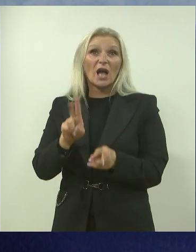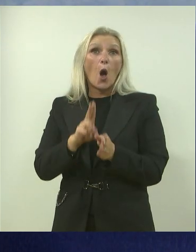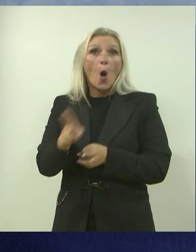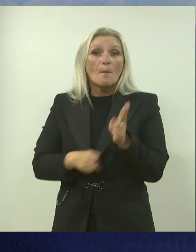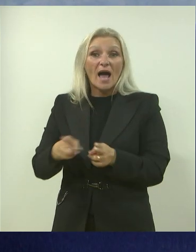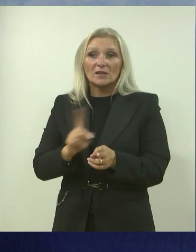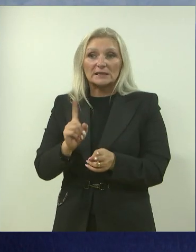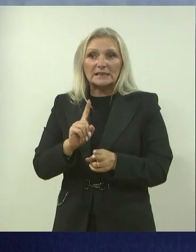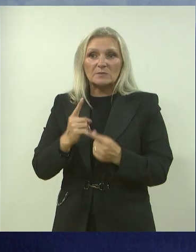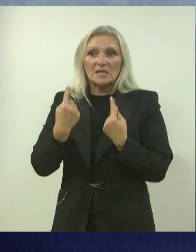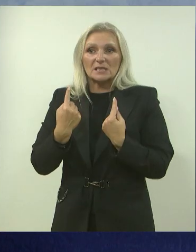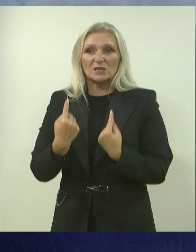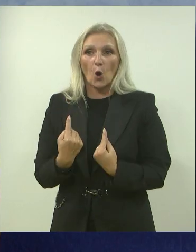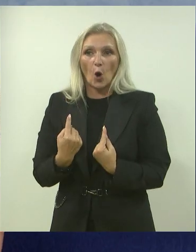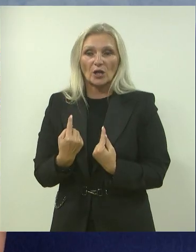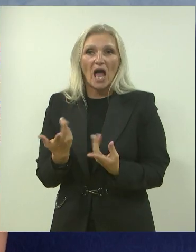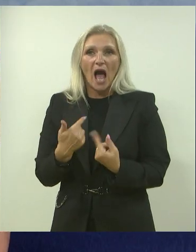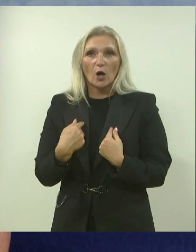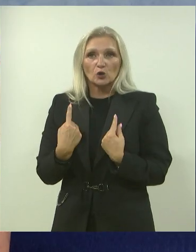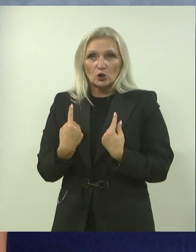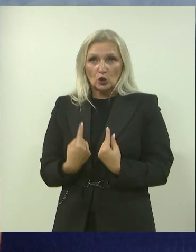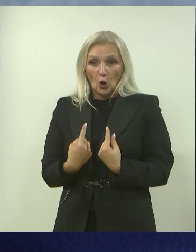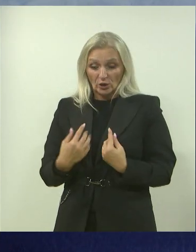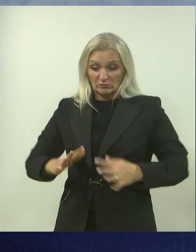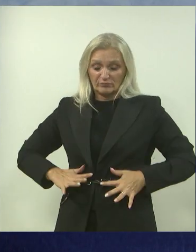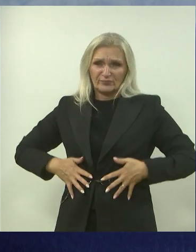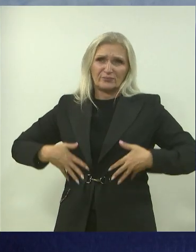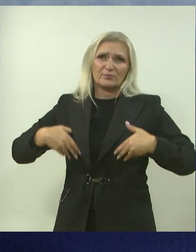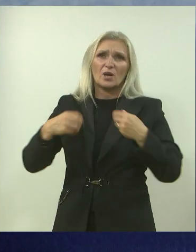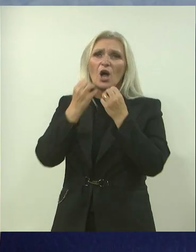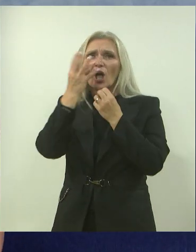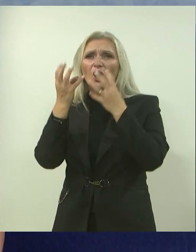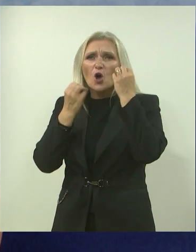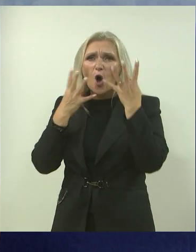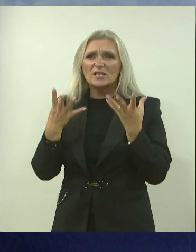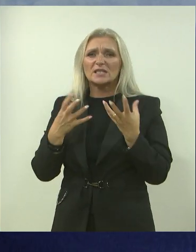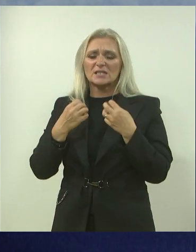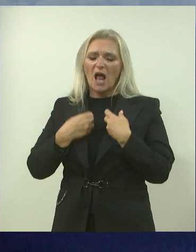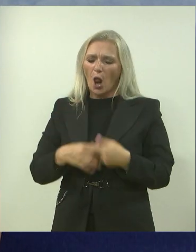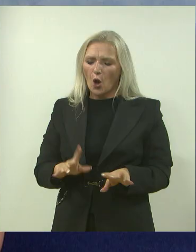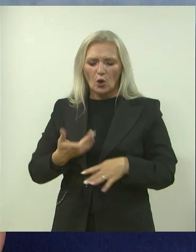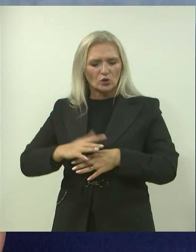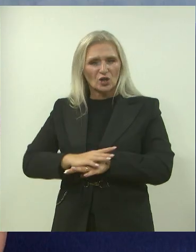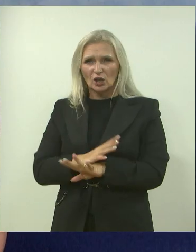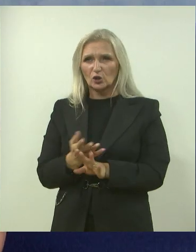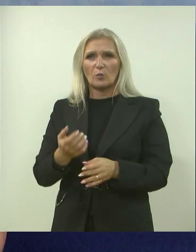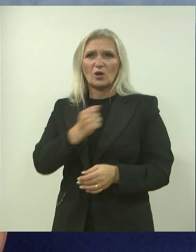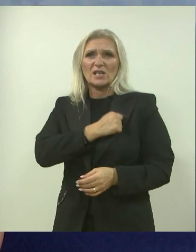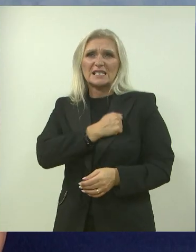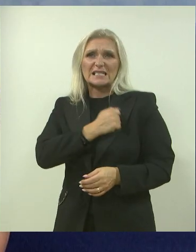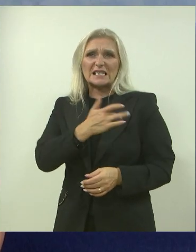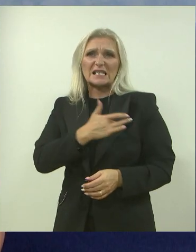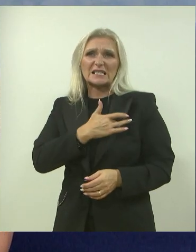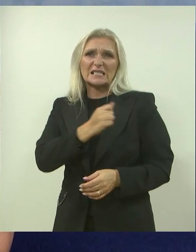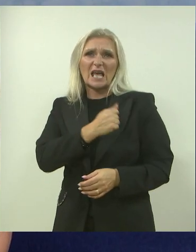smijete stati, kontra reagira organizam, dobivate groznicu, loše vam je, meni je bilo otkućaj, sve to su